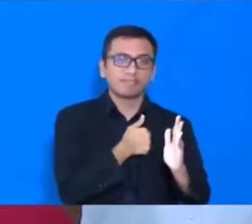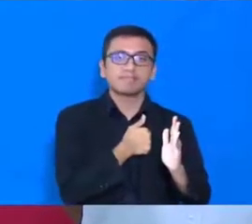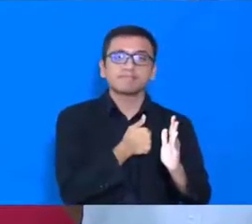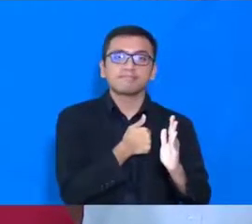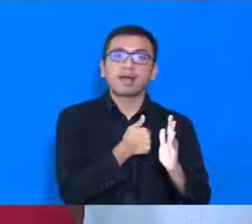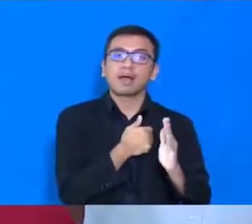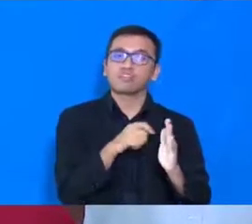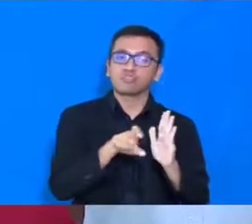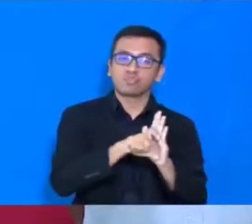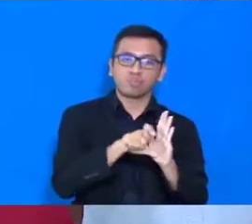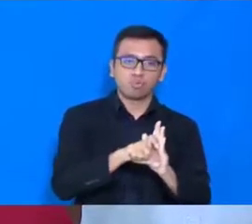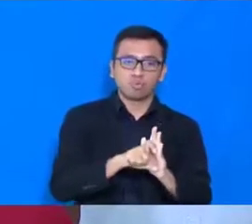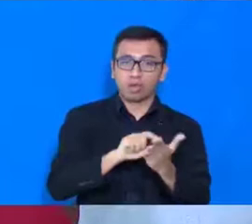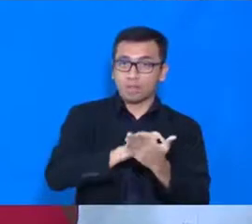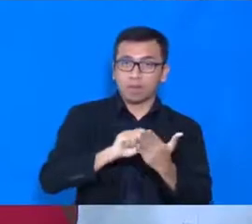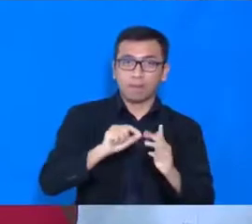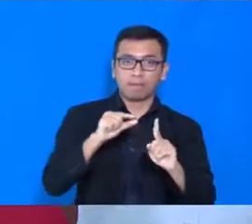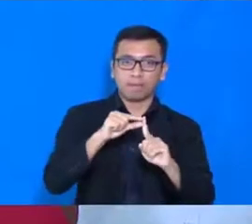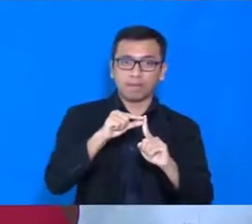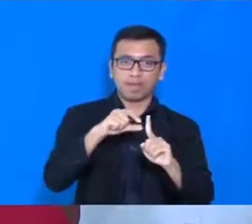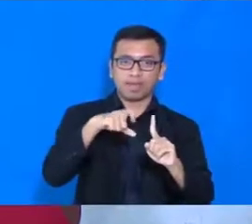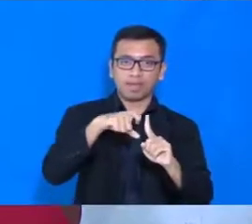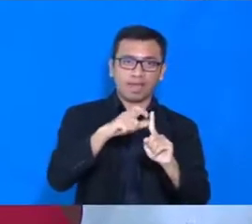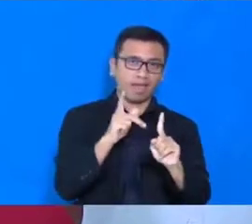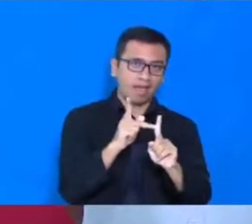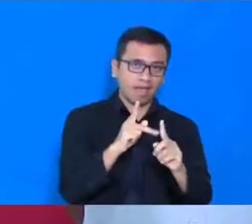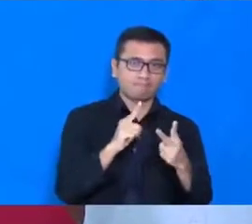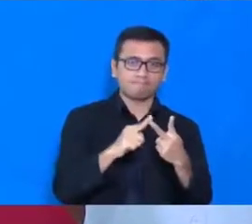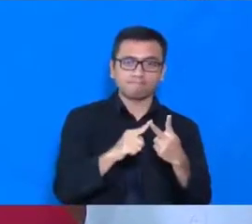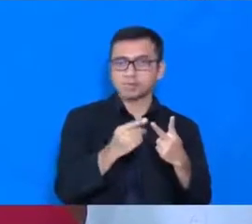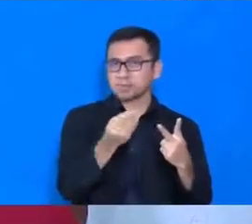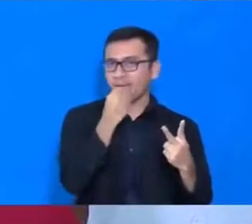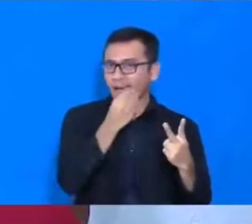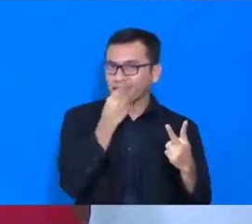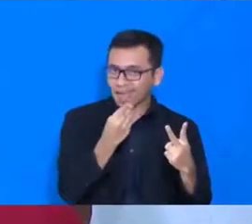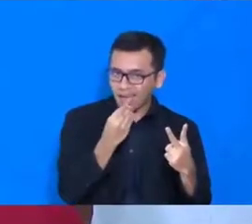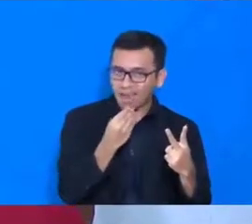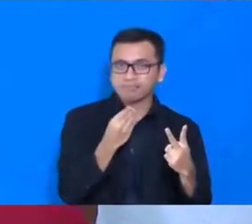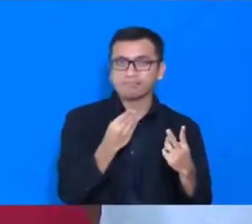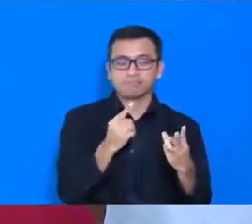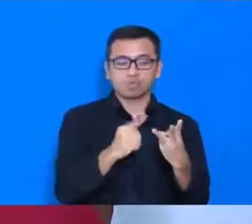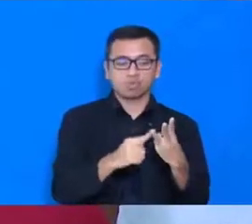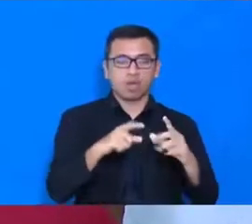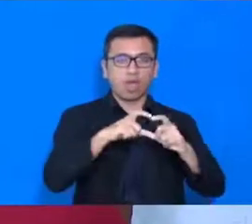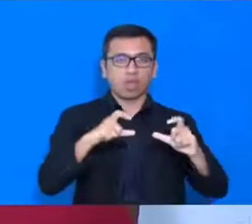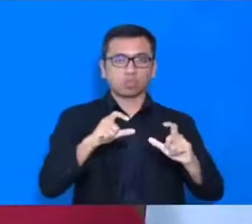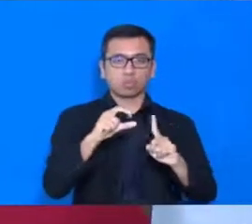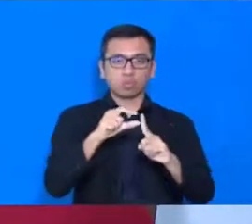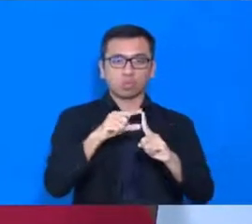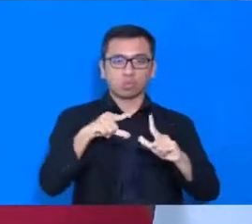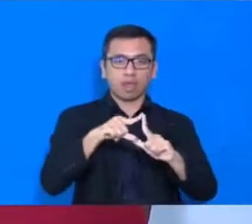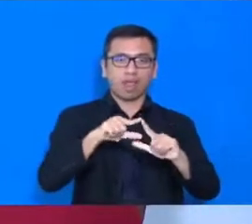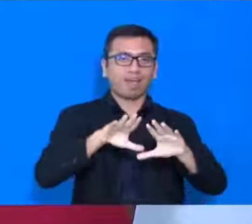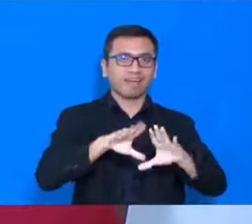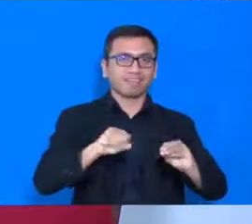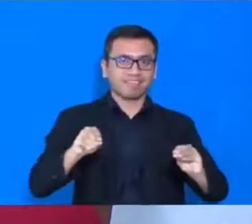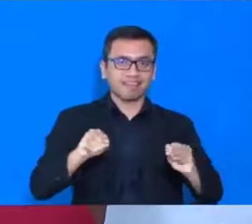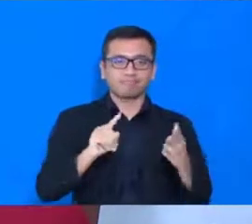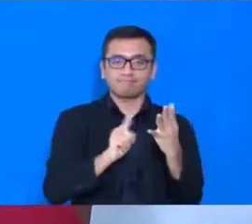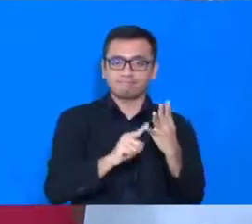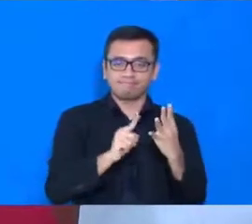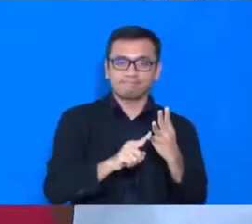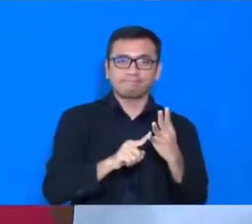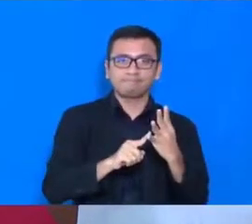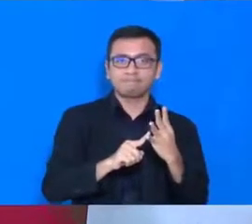PKH, program sembako, kemudian nanti ada juga kartu prakerja, diskon 50%